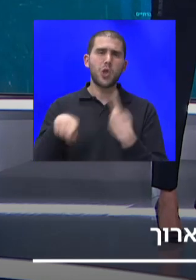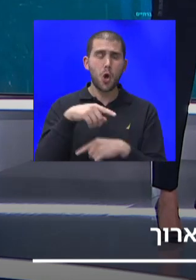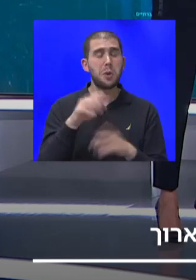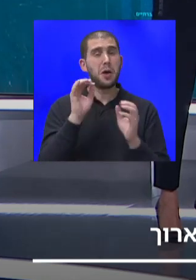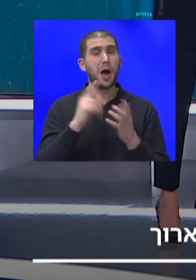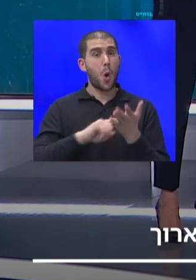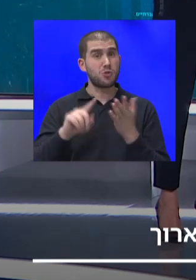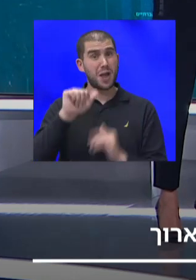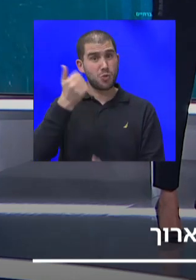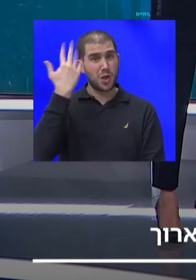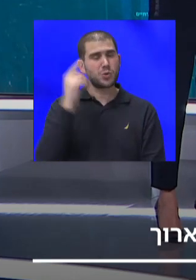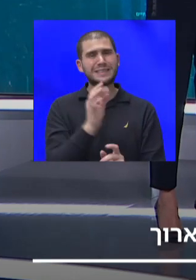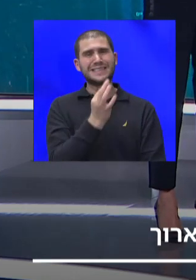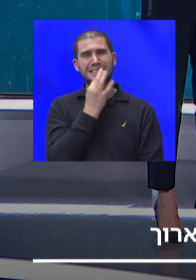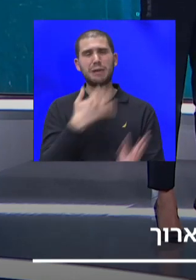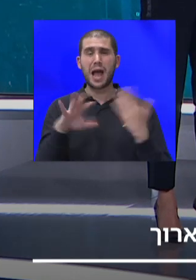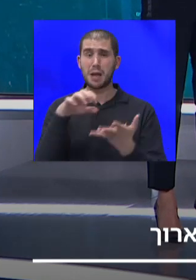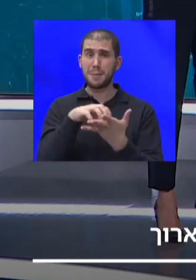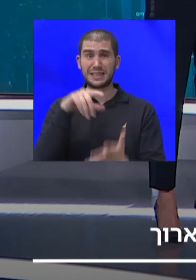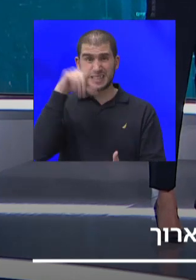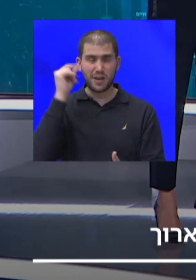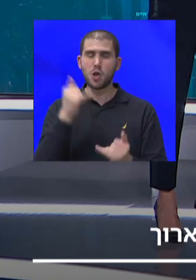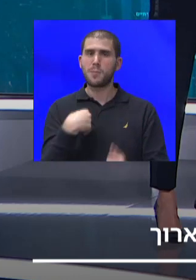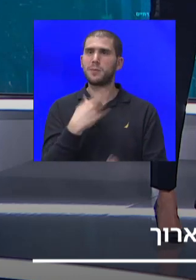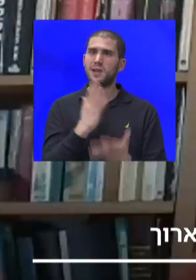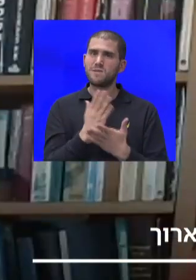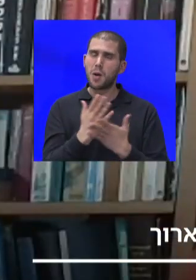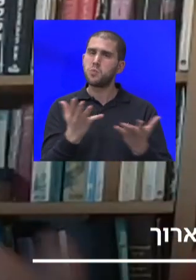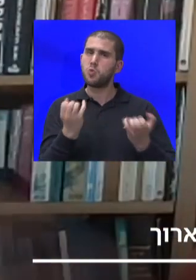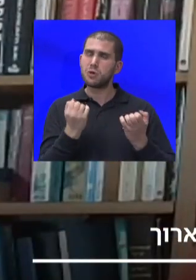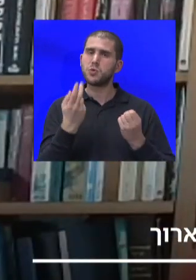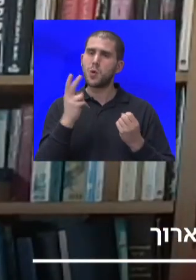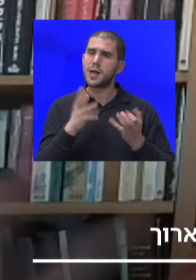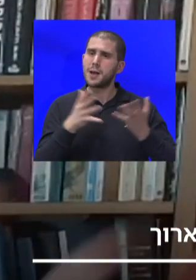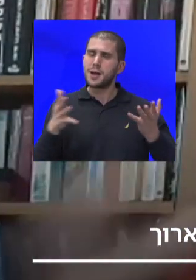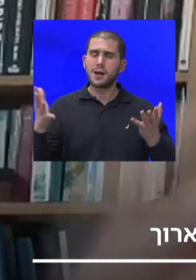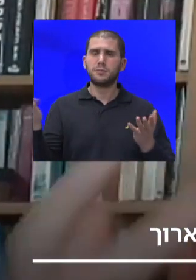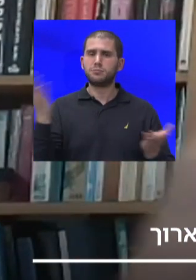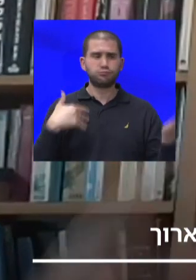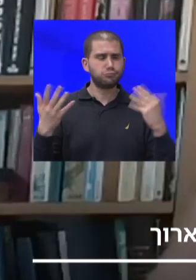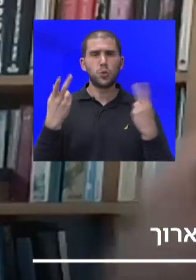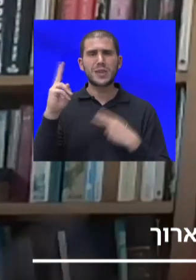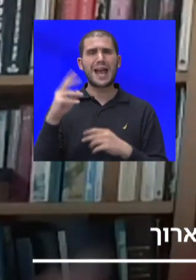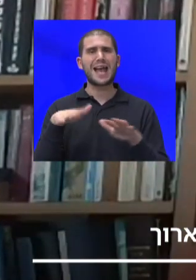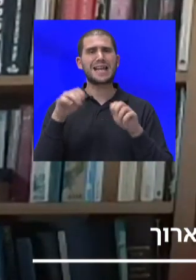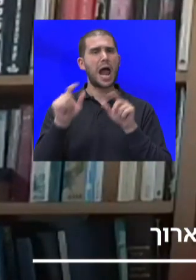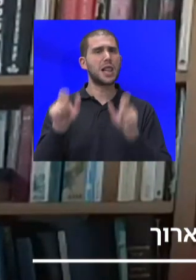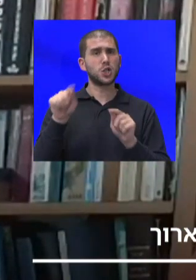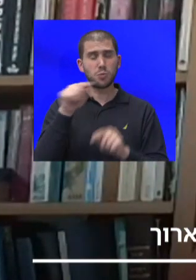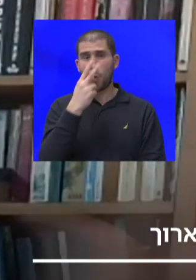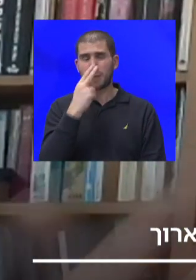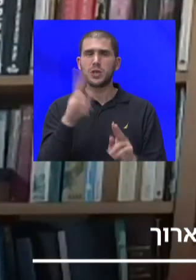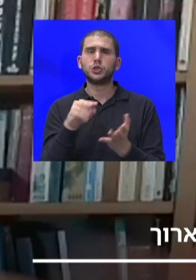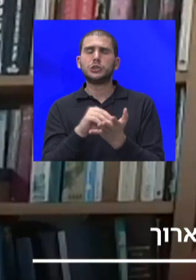צעירים במרכז תל אביב, היום אנחנו מצליחים למתוח ולמשוך הרבה הרבה יותר קהלים, ופתאום אנחנו רואים שיש צורך אמיתי שמגיע